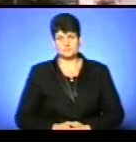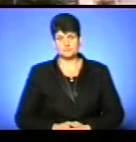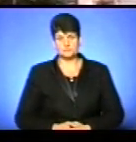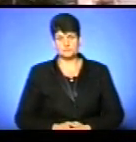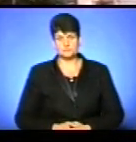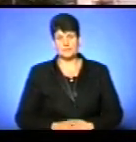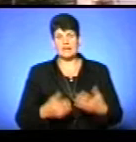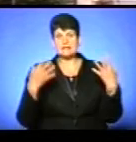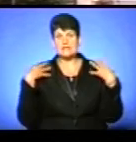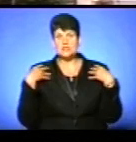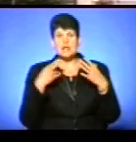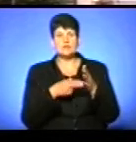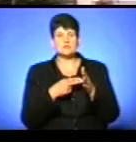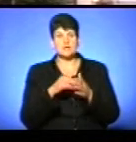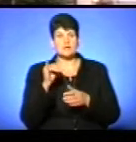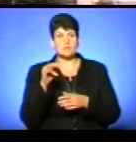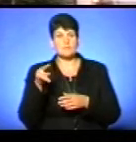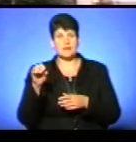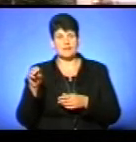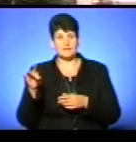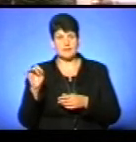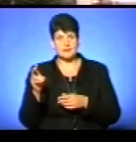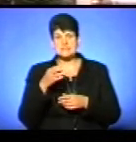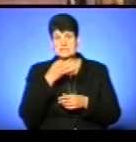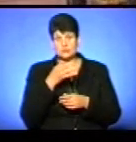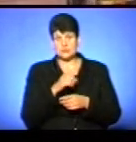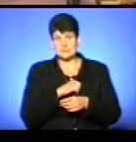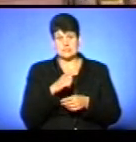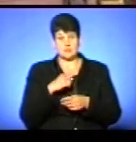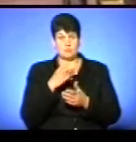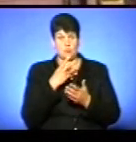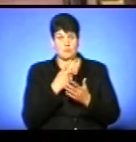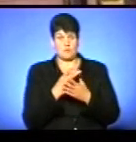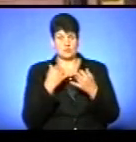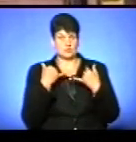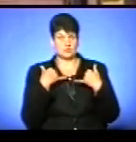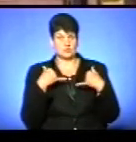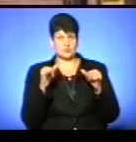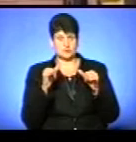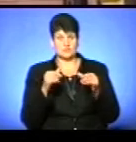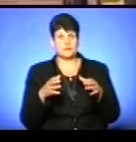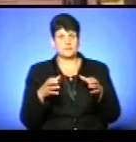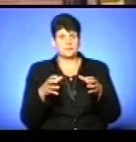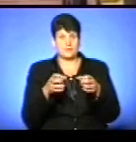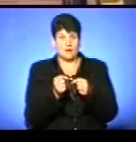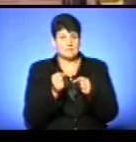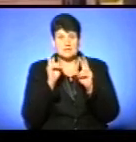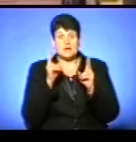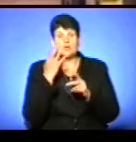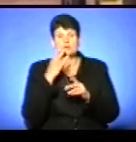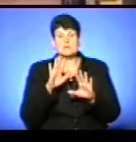Начальник вокзалу Ігор Петрик сказав, що сам побачив на сайті інформацію про затримання правоохоронців, не знає, коли це сталося.